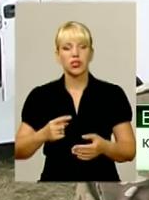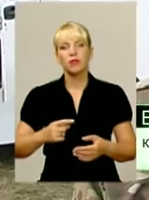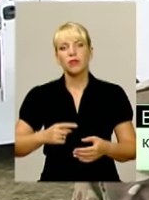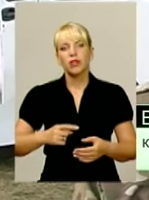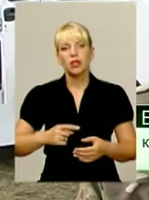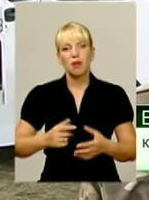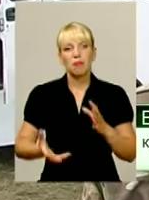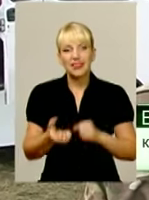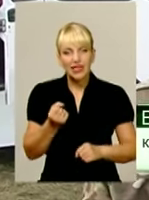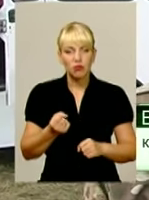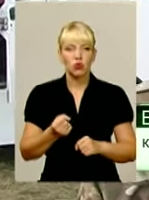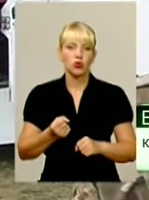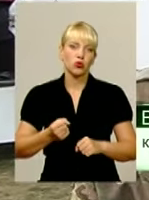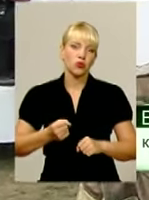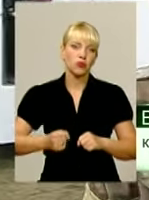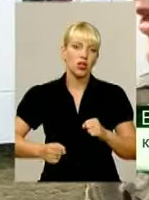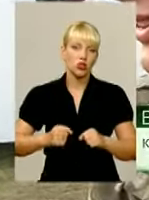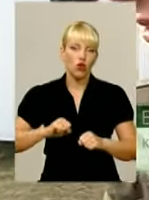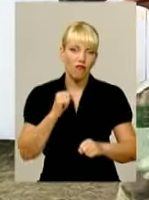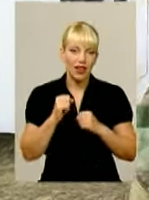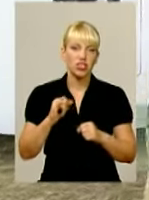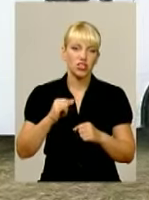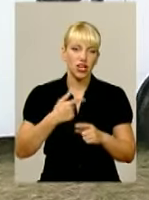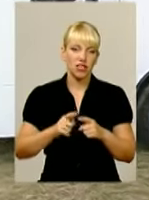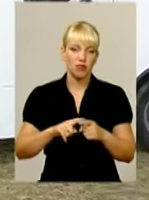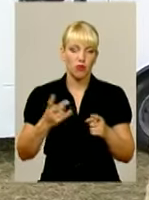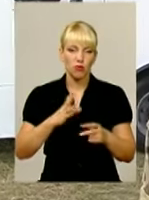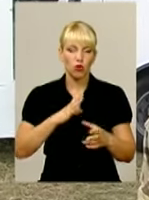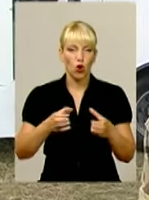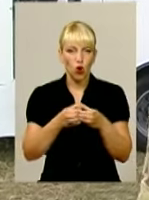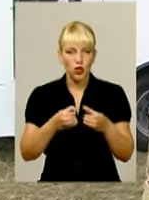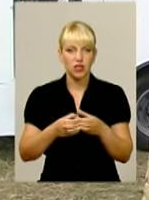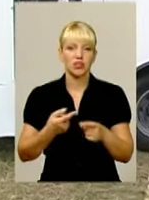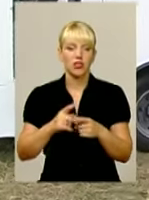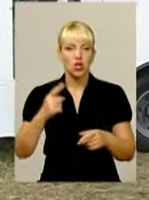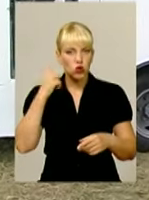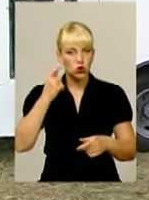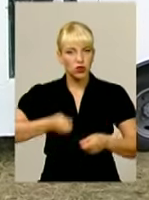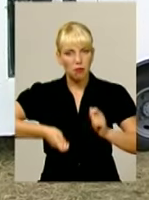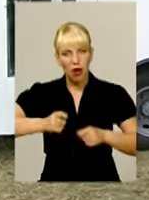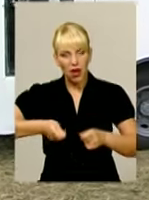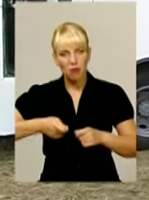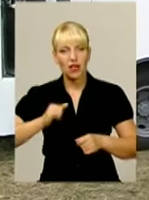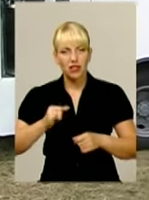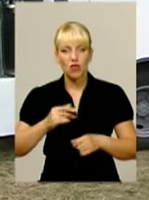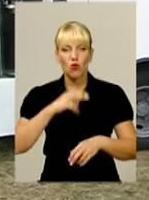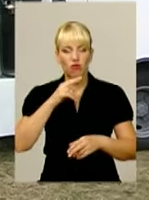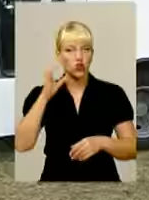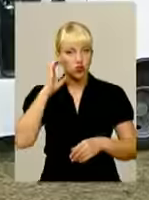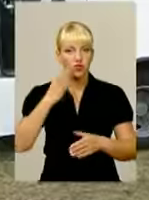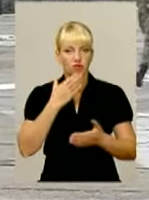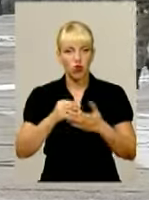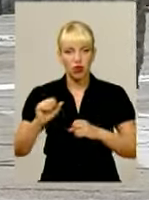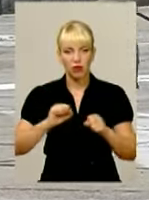підтримку його локтям. Головне – це бути одним колективом, слухати чіткість барабану та уважно слухати свого